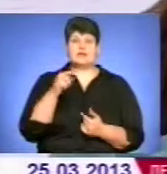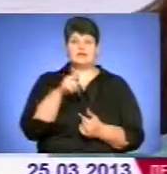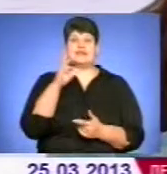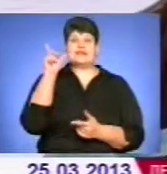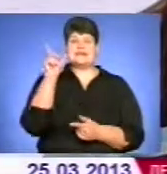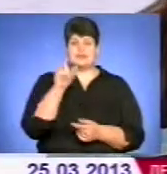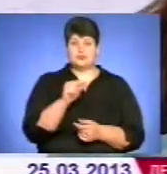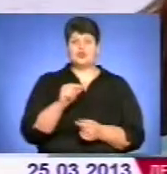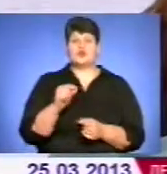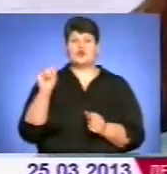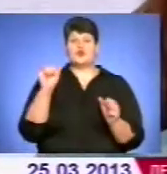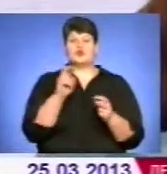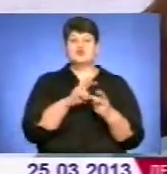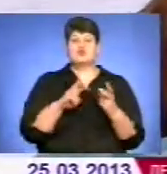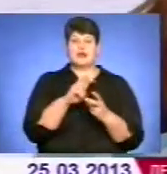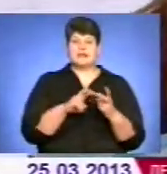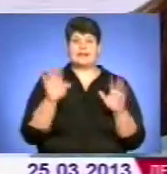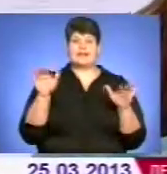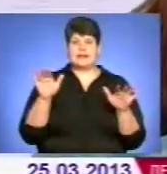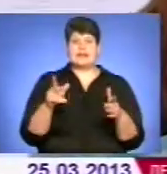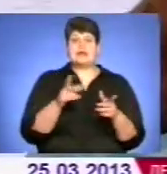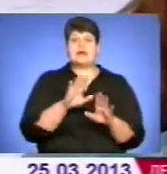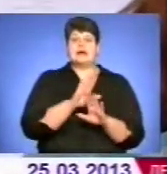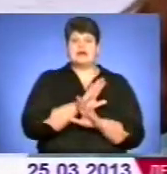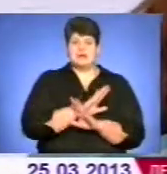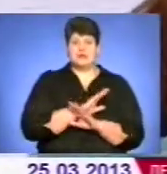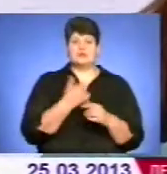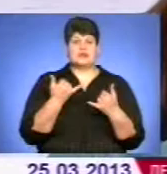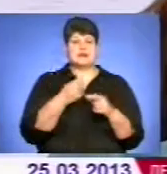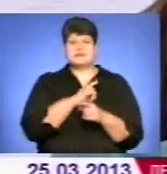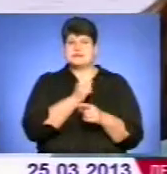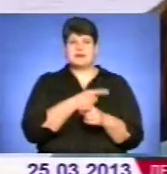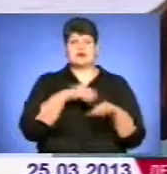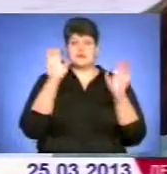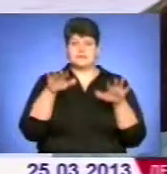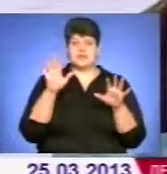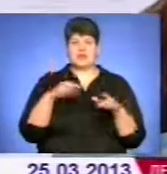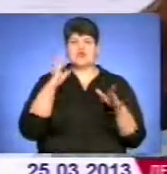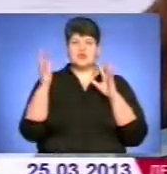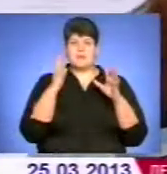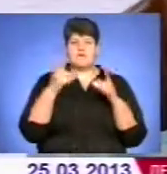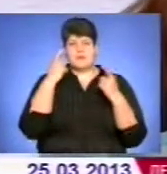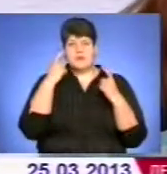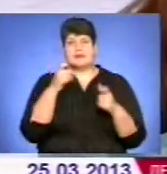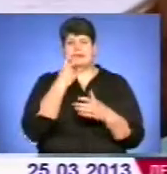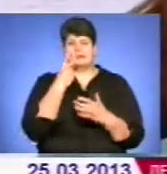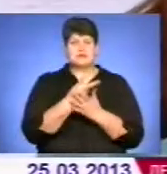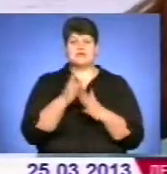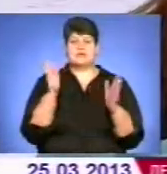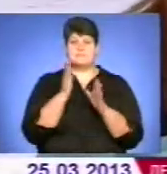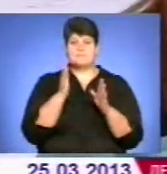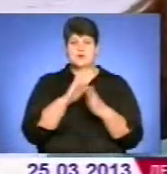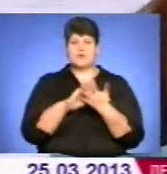їдуть шукати лелек, які гинуть наразі, бо сильні сніги, штормове попередження. І не дивлячись на погодні